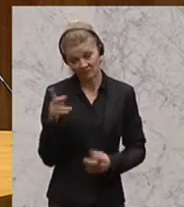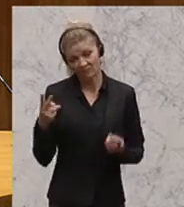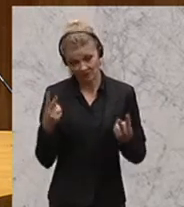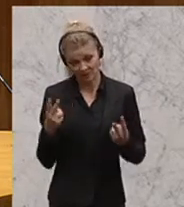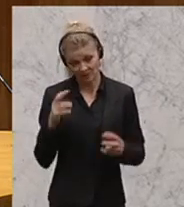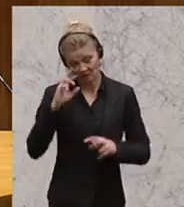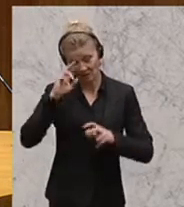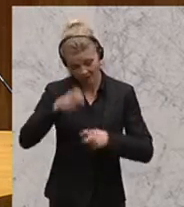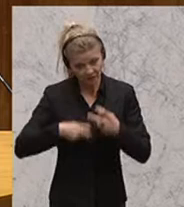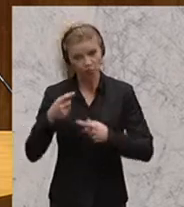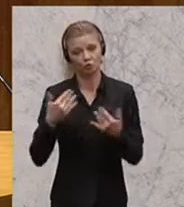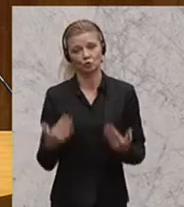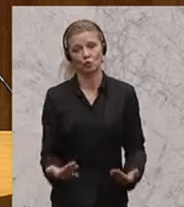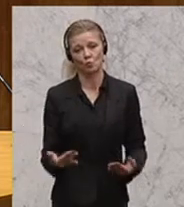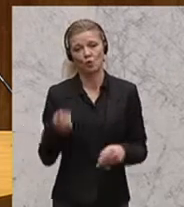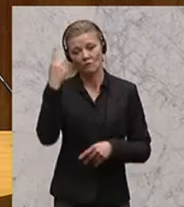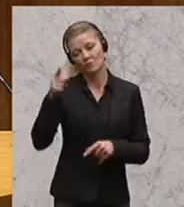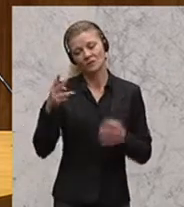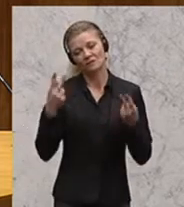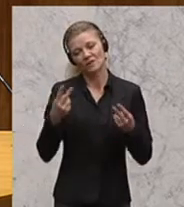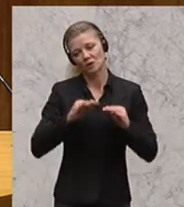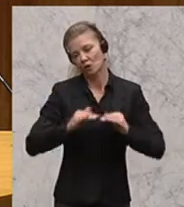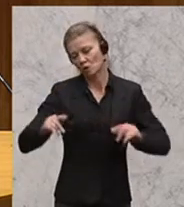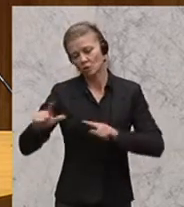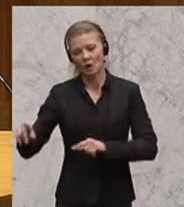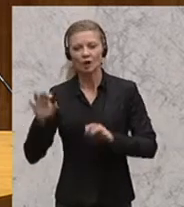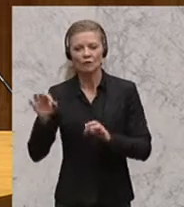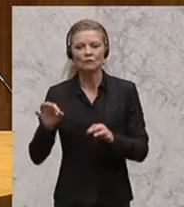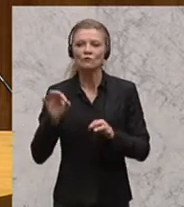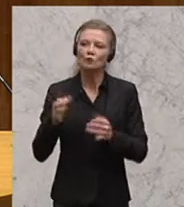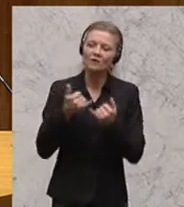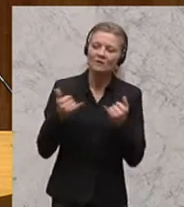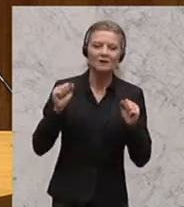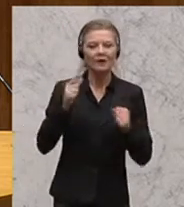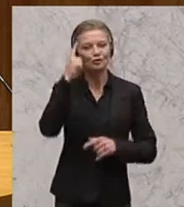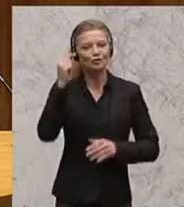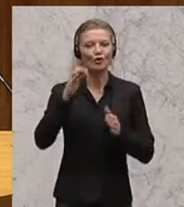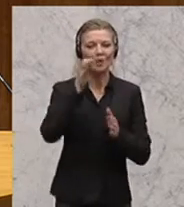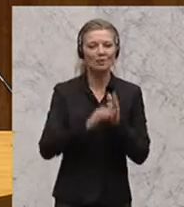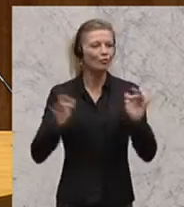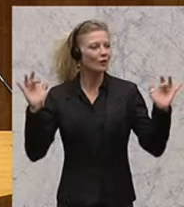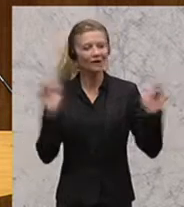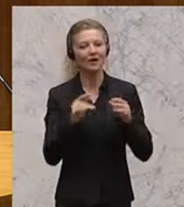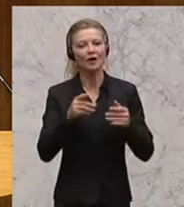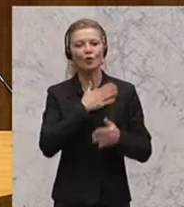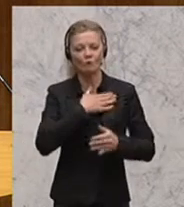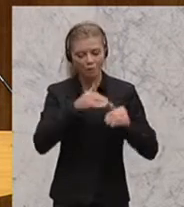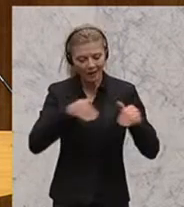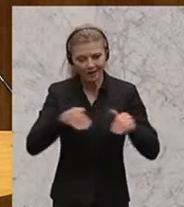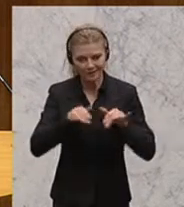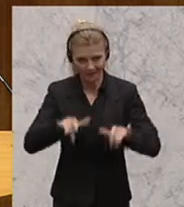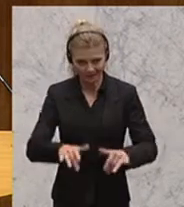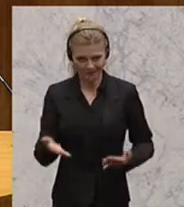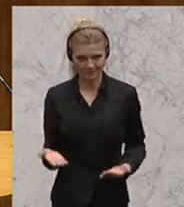für die Bekämpfung des grenzüberschreitenden Steuerbetruges darstellen. 40 Prozent der Steuerreformen bzw.